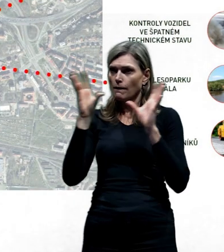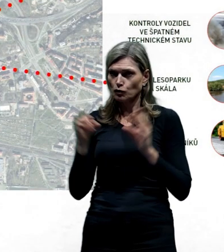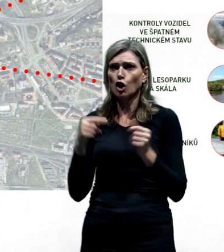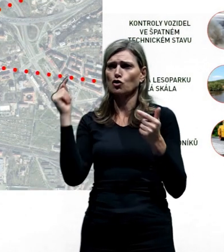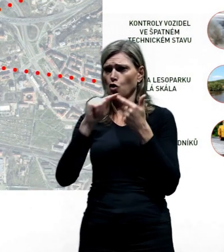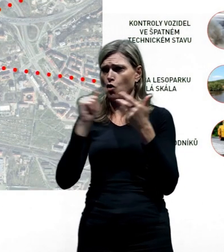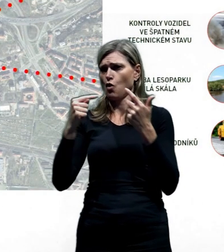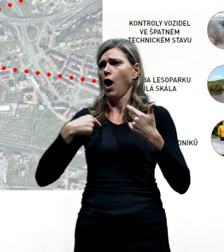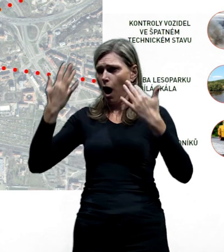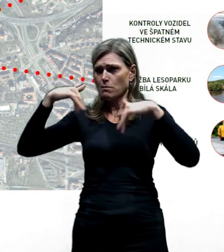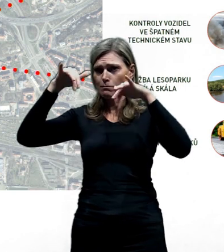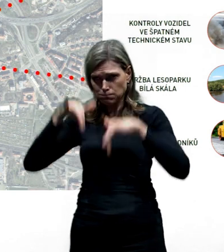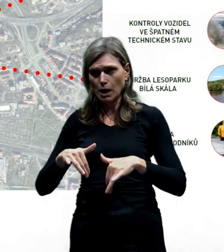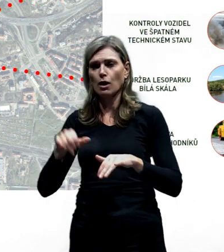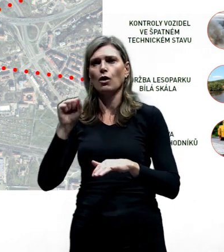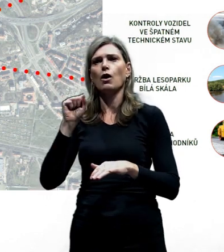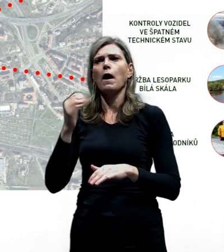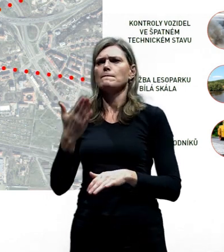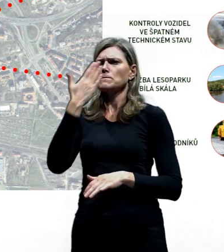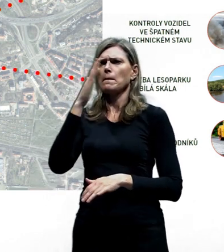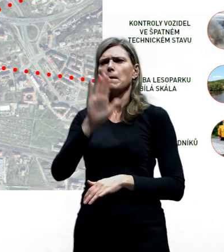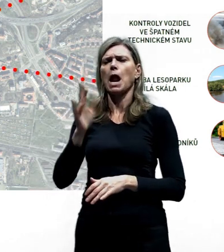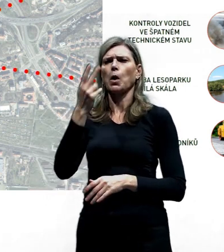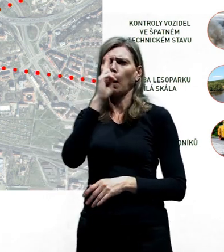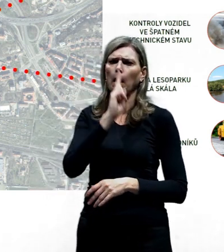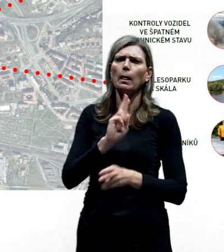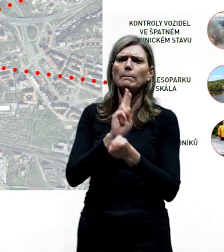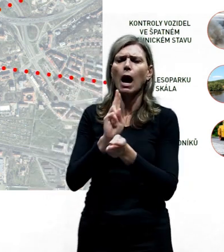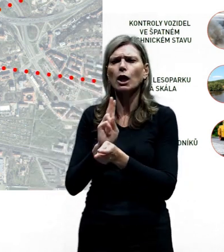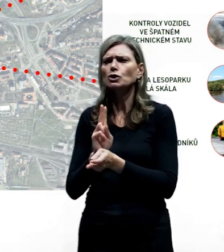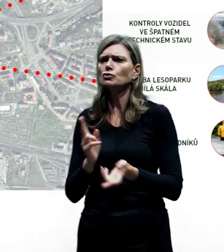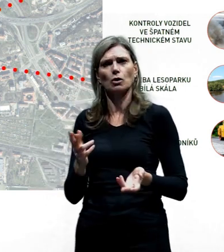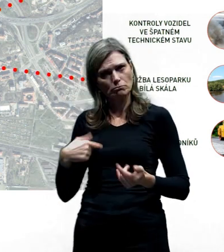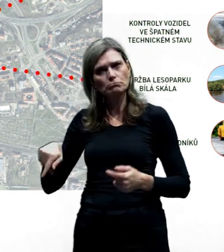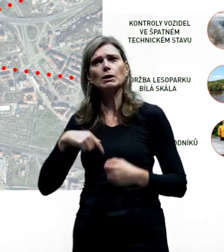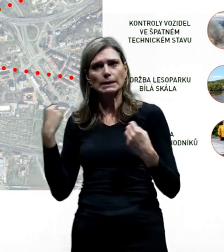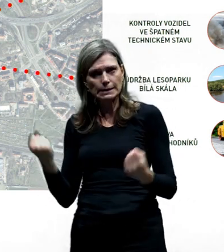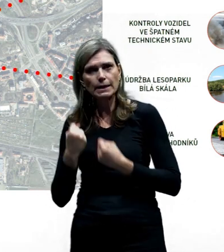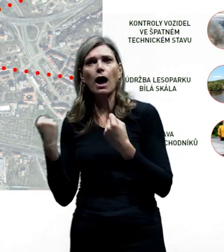byl, věnoval jsem se jim, i když se můžou zdát, že jsou to drobnosti, tak se snažíme